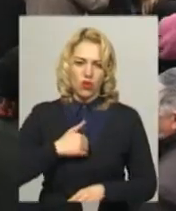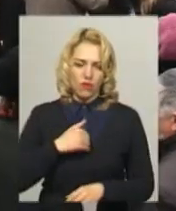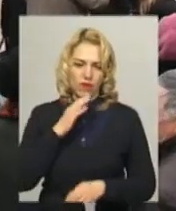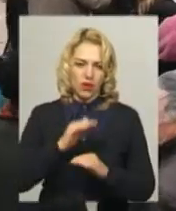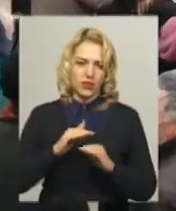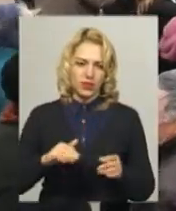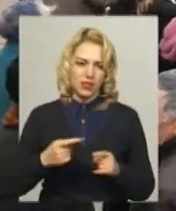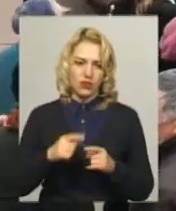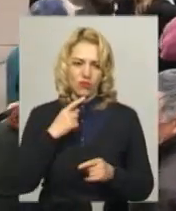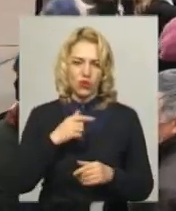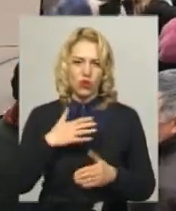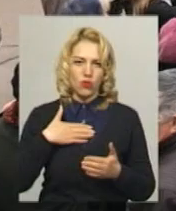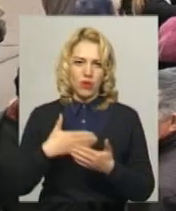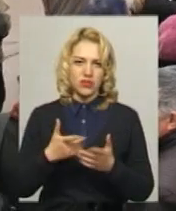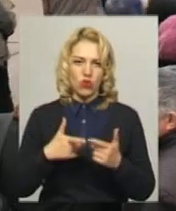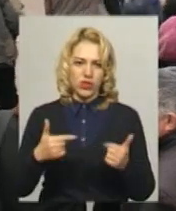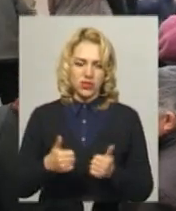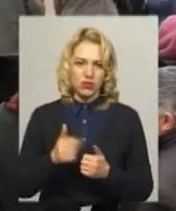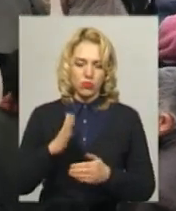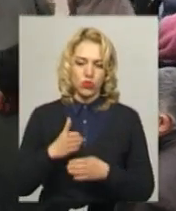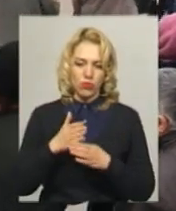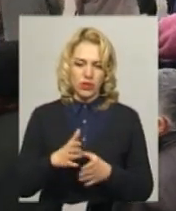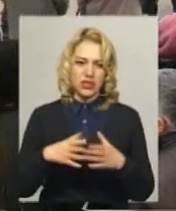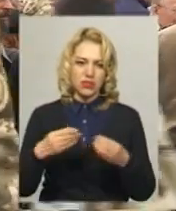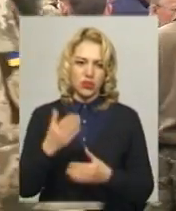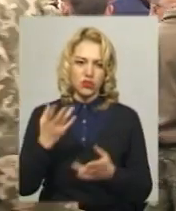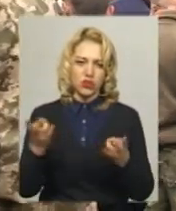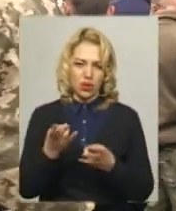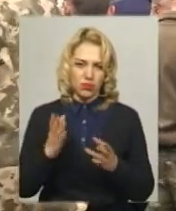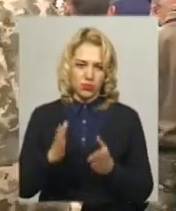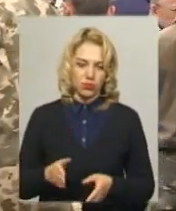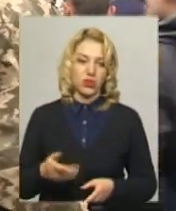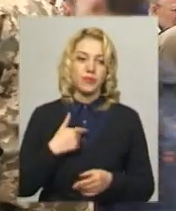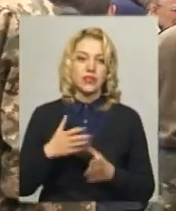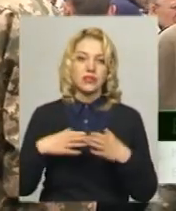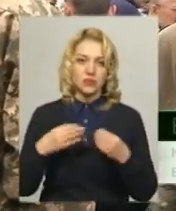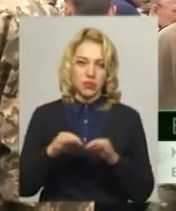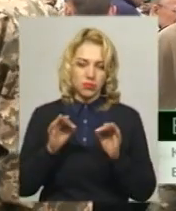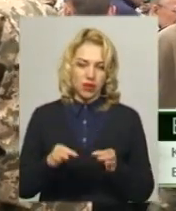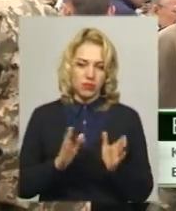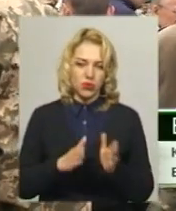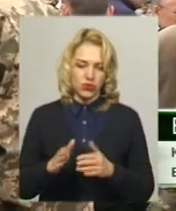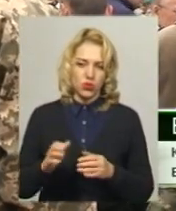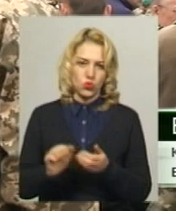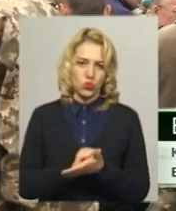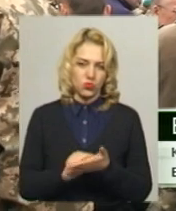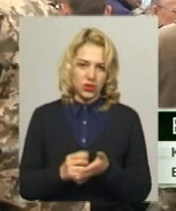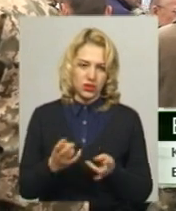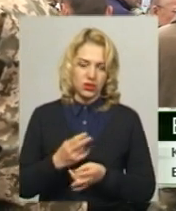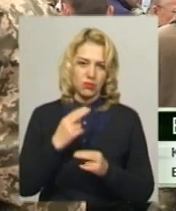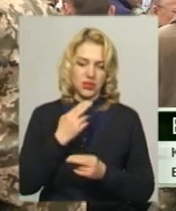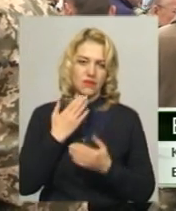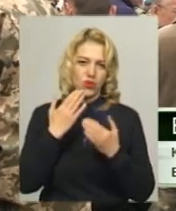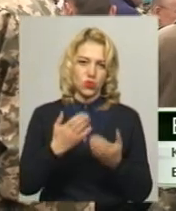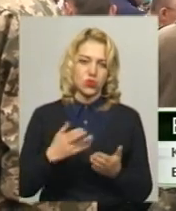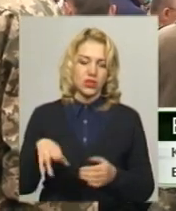каже, їхня громадська організація допомагатиме сім'ї, якщо буде потрібно. Сім'я зараз правильно впорядкувати документи, звернутися